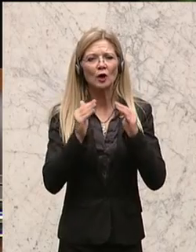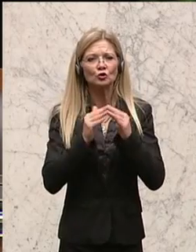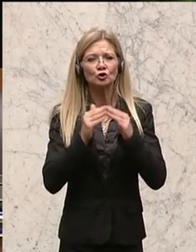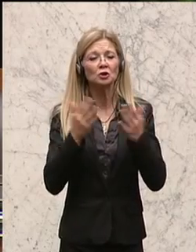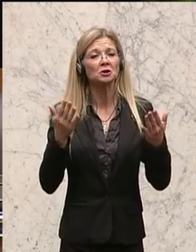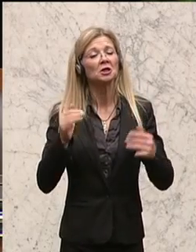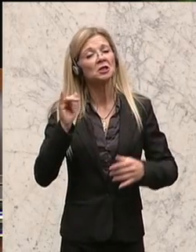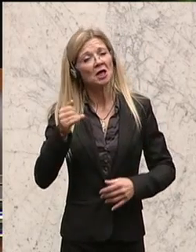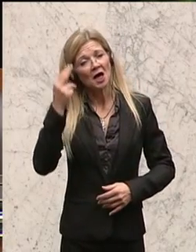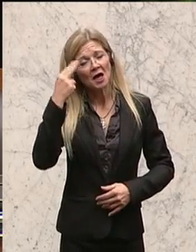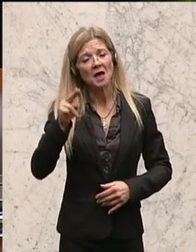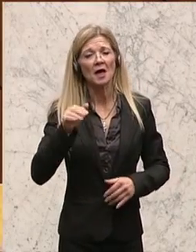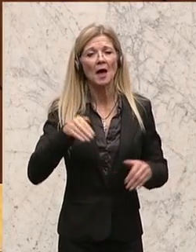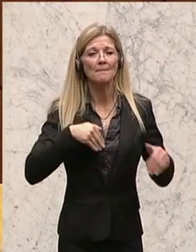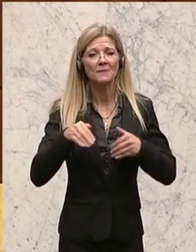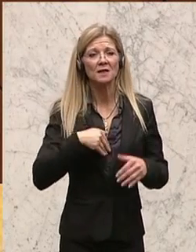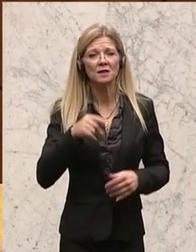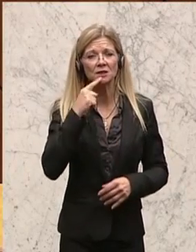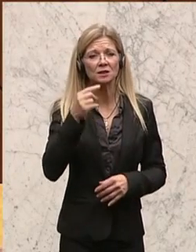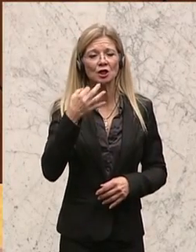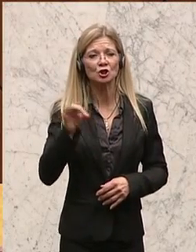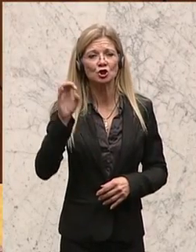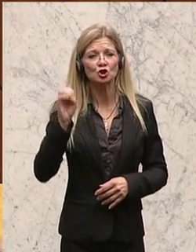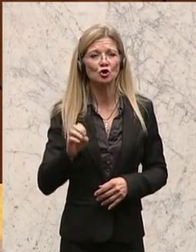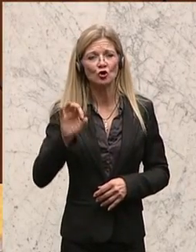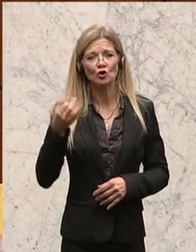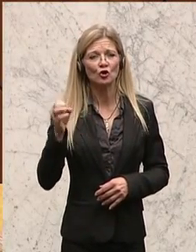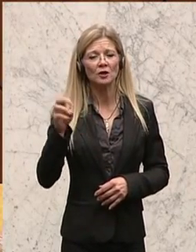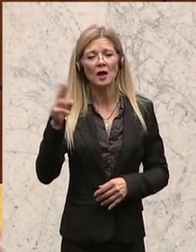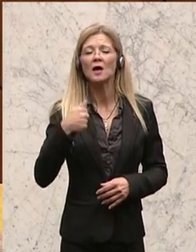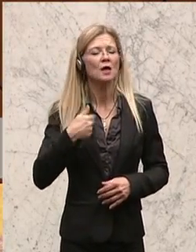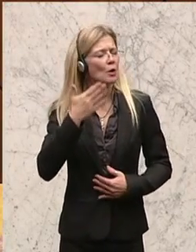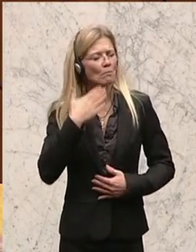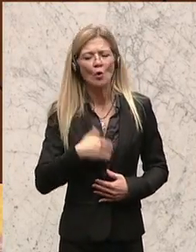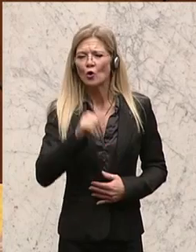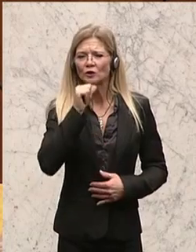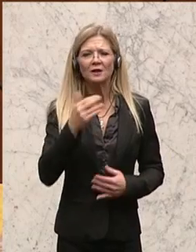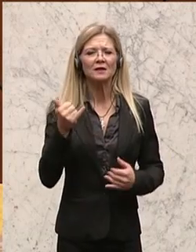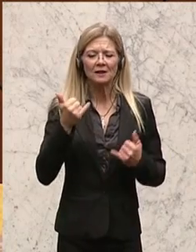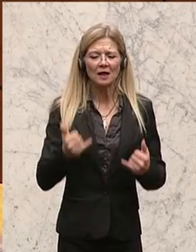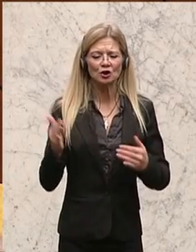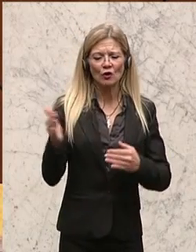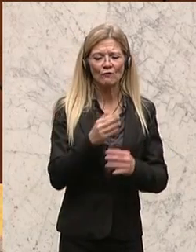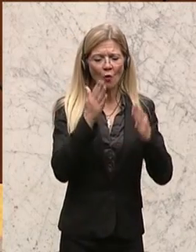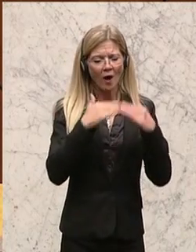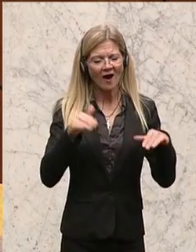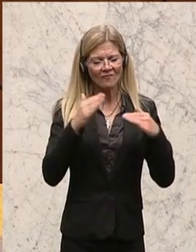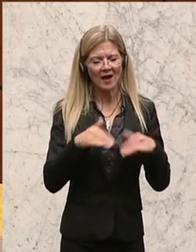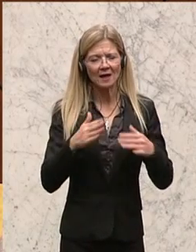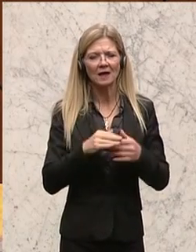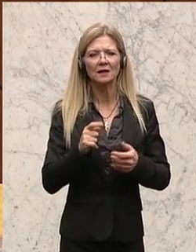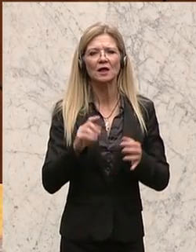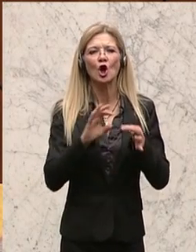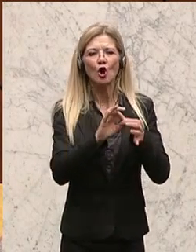Ja, Herr Minister Stöger, ich möchte nicht den vorweihnachtlichen Frieden, Koalitionsfrieden zwischen Rot und Schwarz zu sehr trüben,